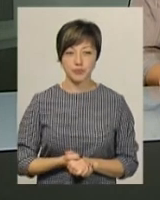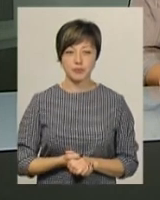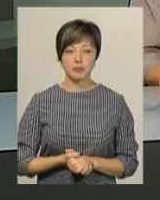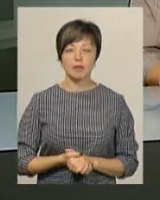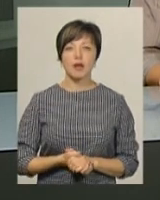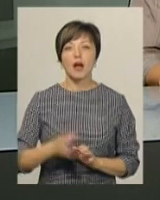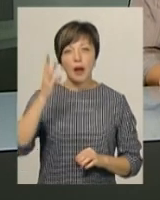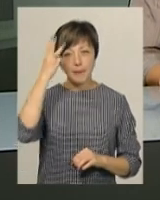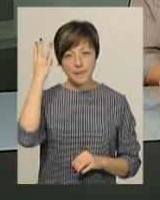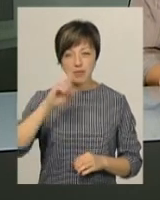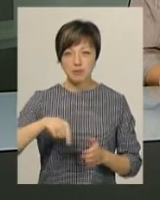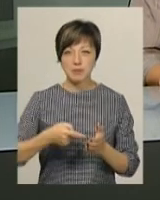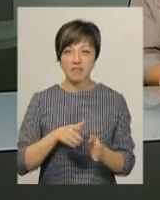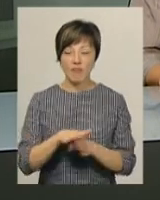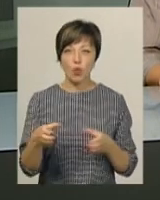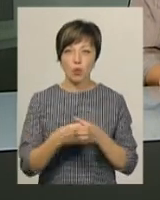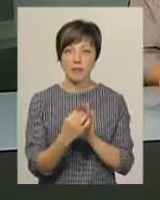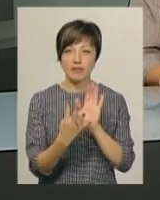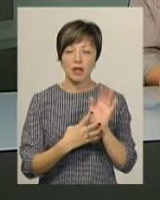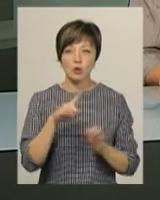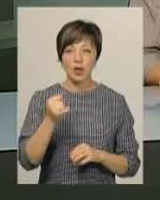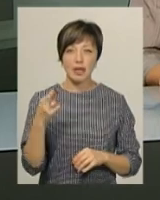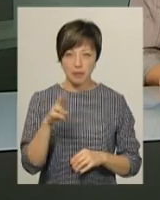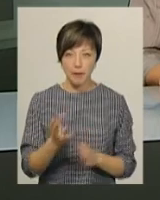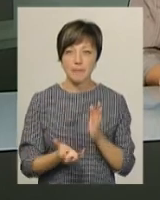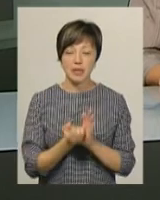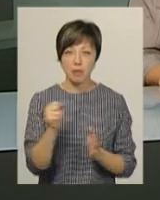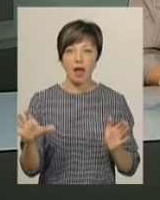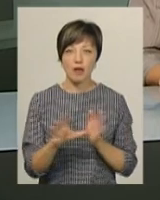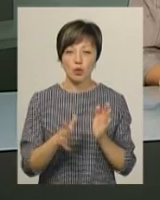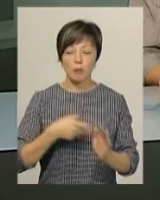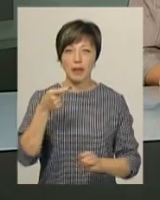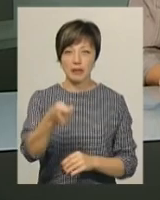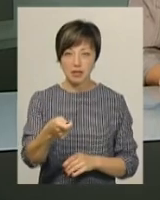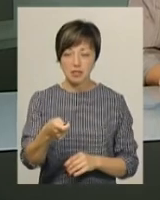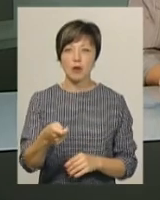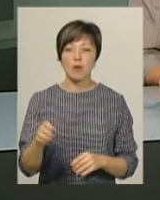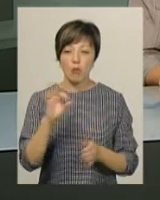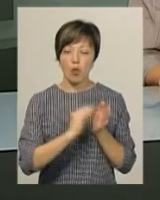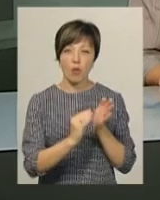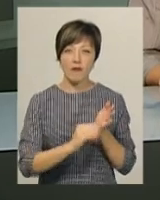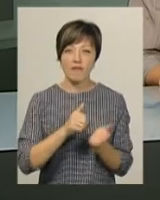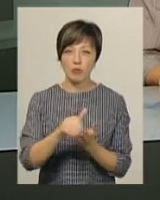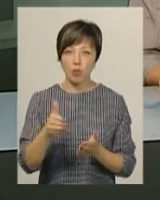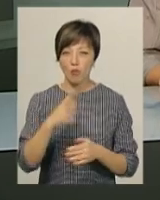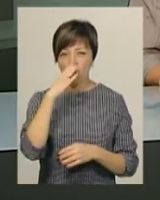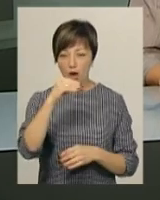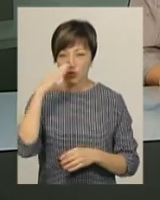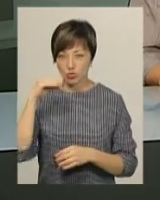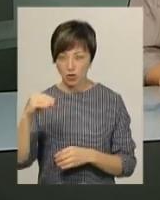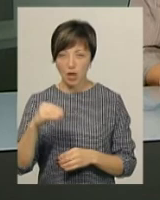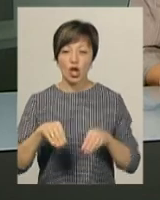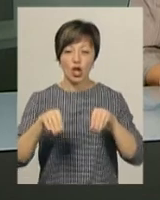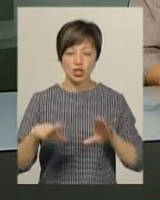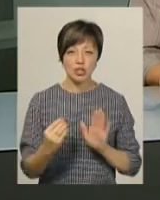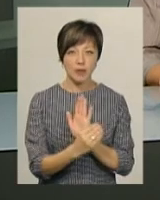Нагадаю, Хмельницький міськвиконком 19 липня підтримав електронну петицію, у якій йдеться про відмову від маршрутних таксі. У